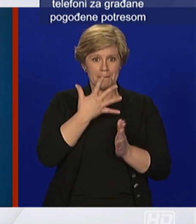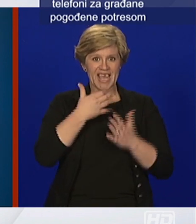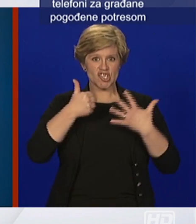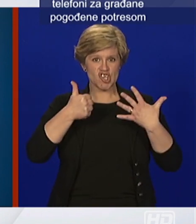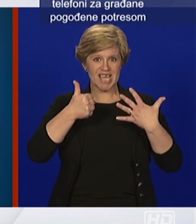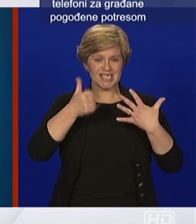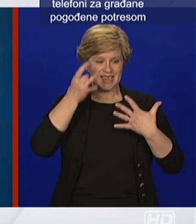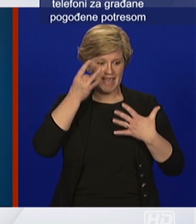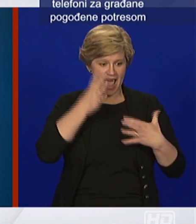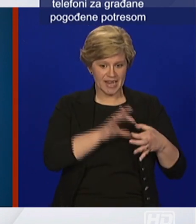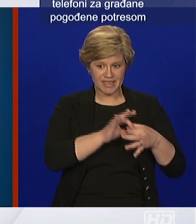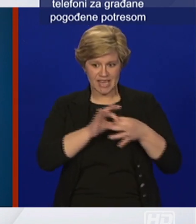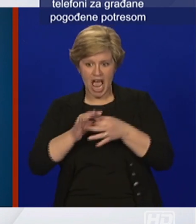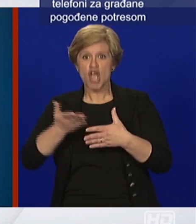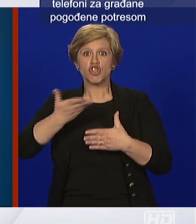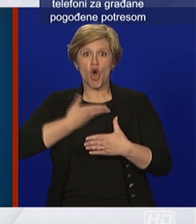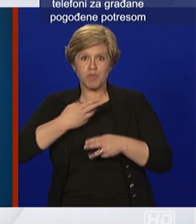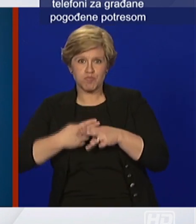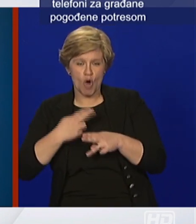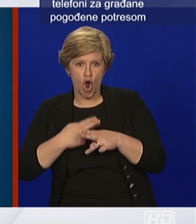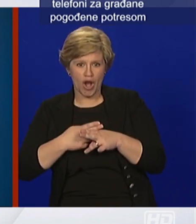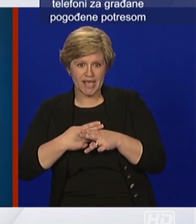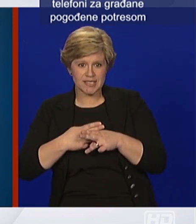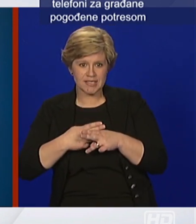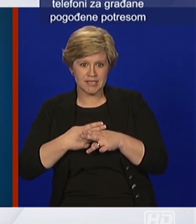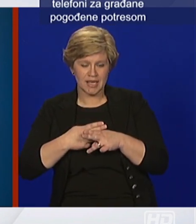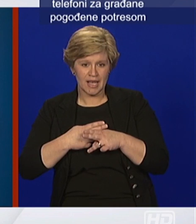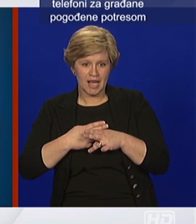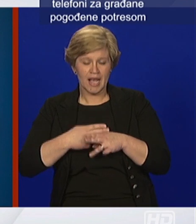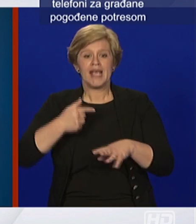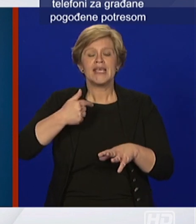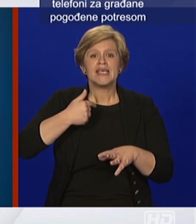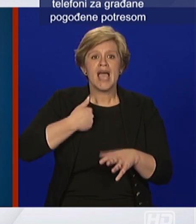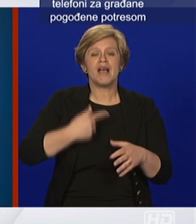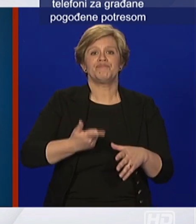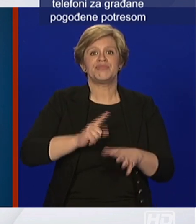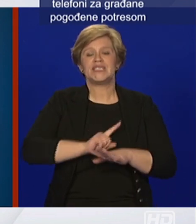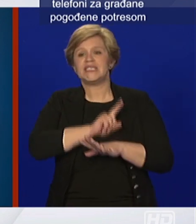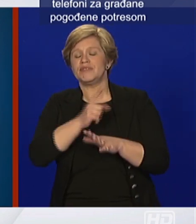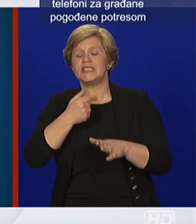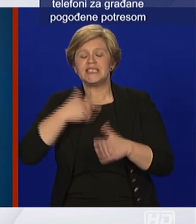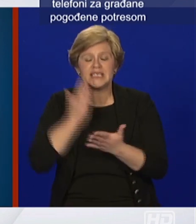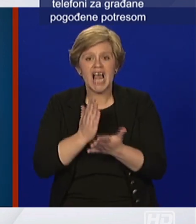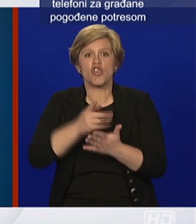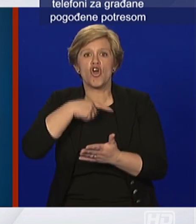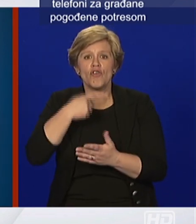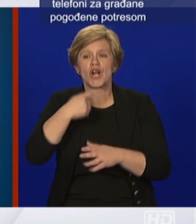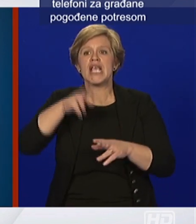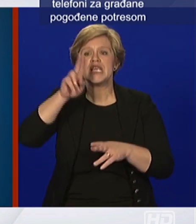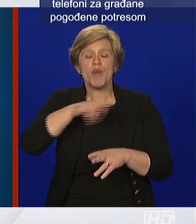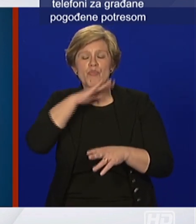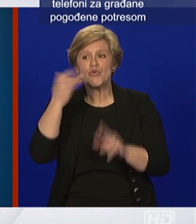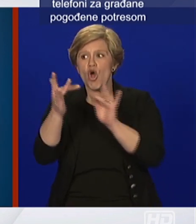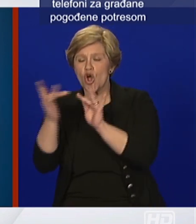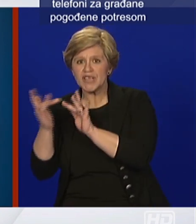da li će mjere pokazati efekt ili neče. Ja sam cijelo vrijeme govorio da imamo jako puno kontakata od oboljelih i da će broj sasvim sigurno